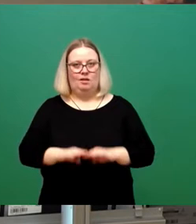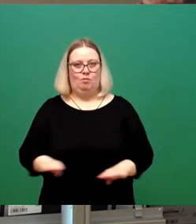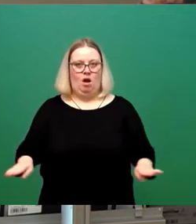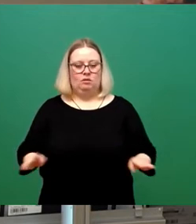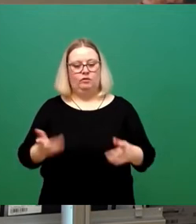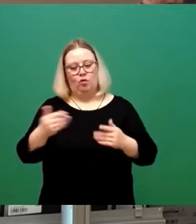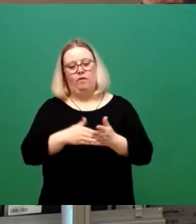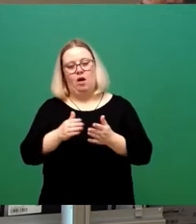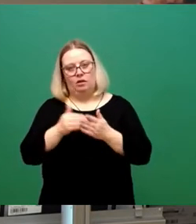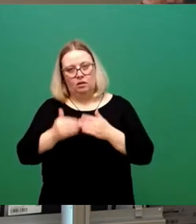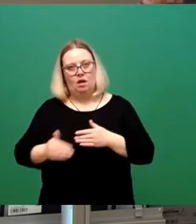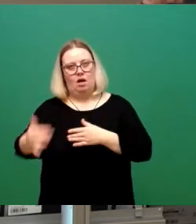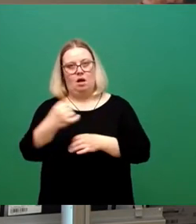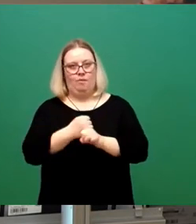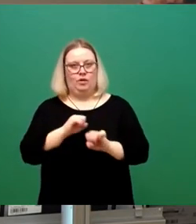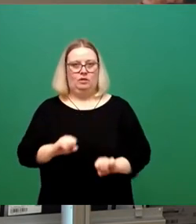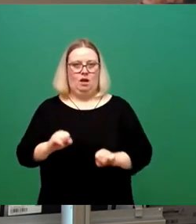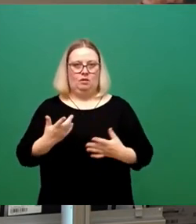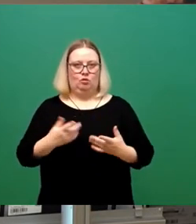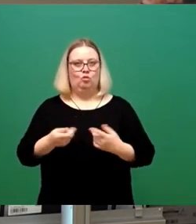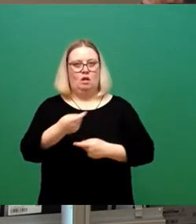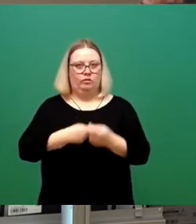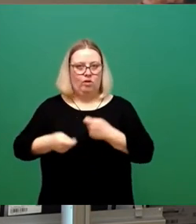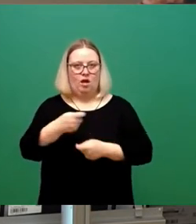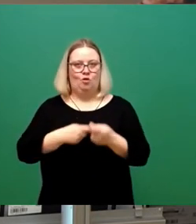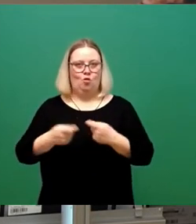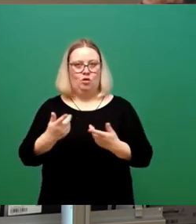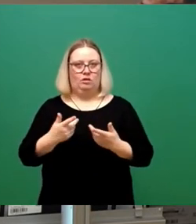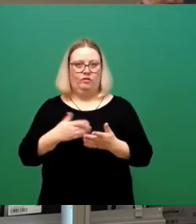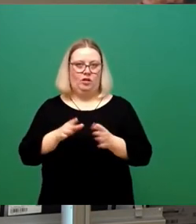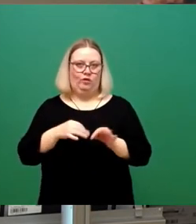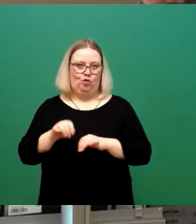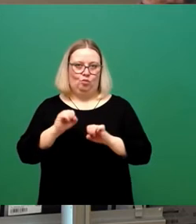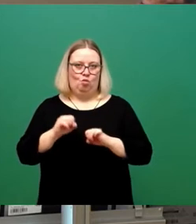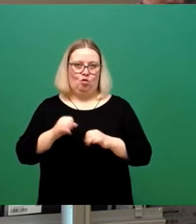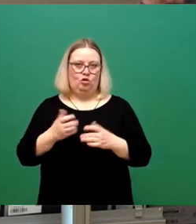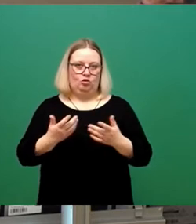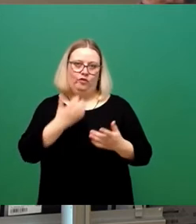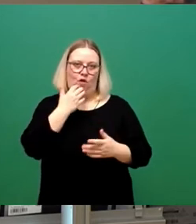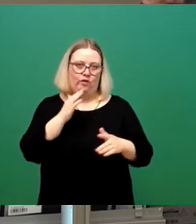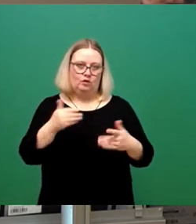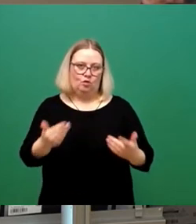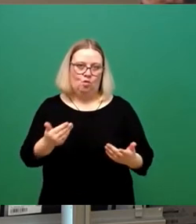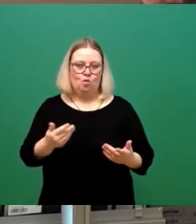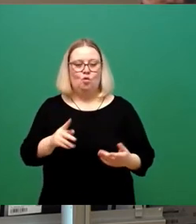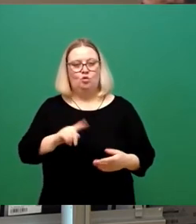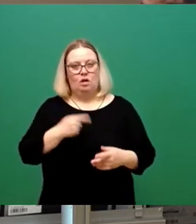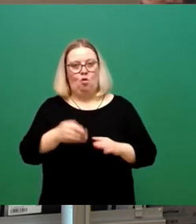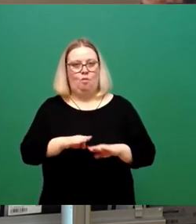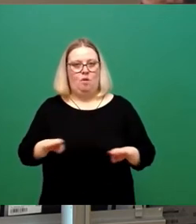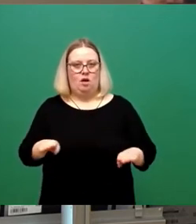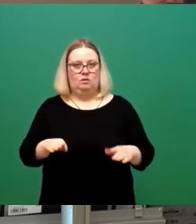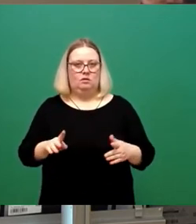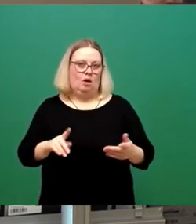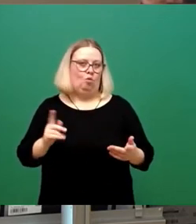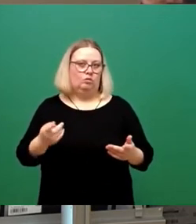auf dem wir dann die Verhandlungen weiterführen können. Und ich glaube, es ist die Basis, wo wir dann auch schnell